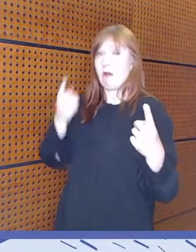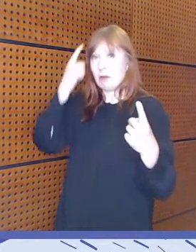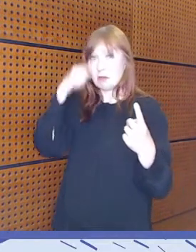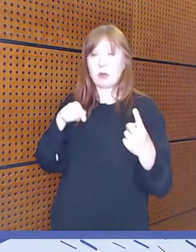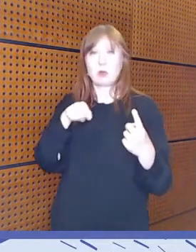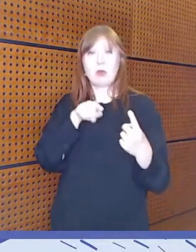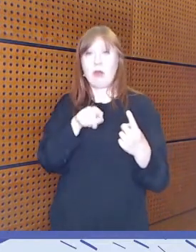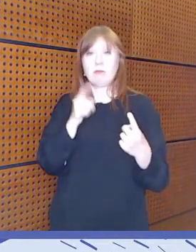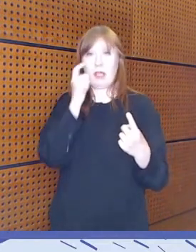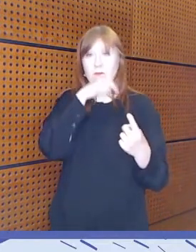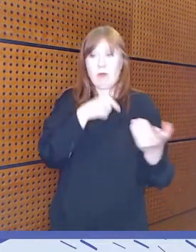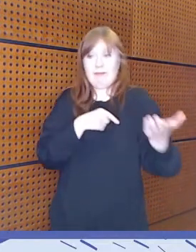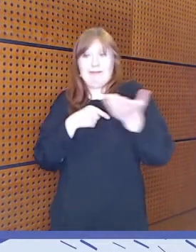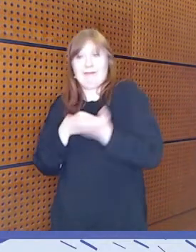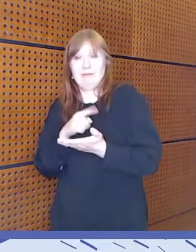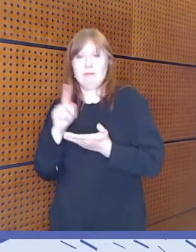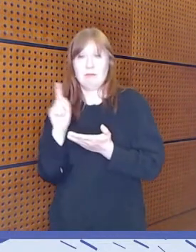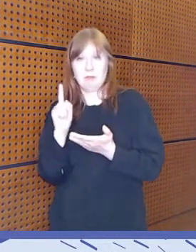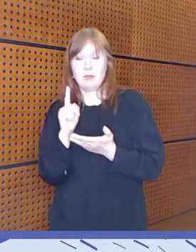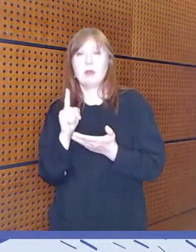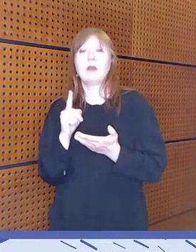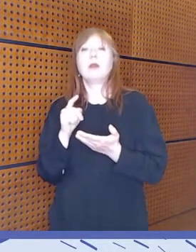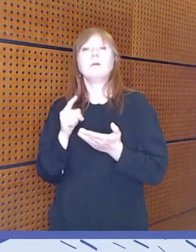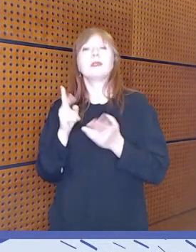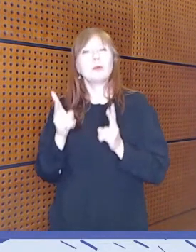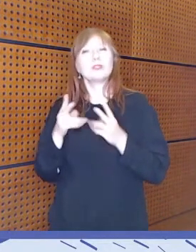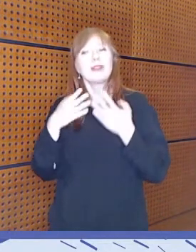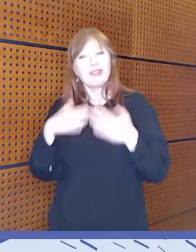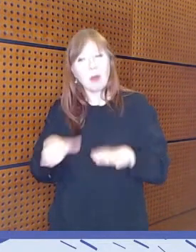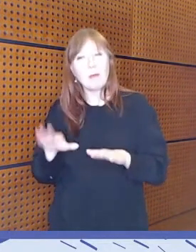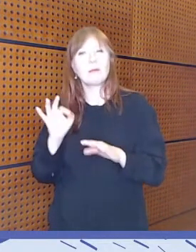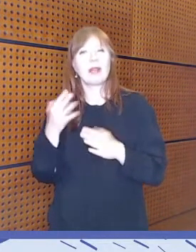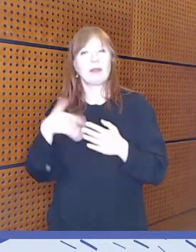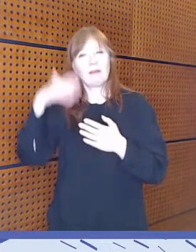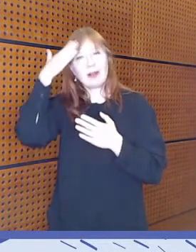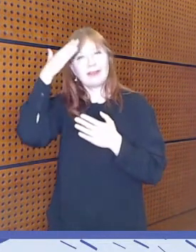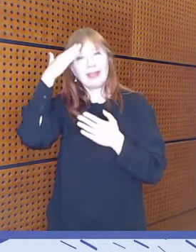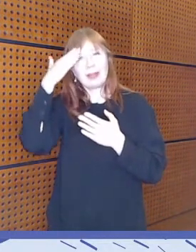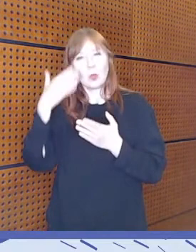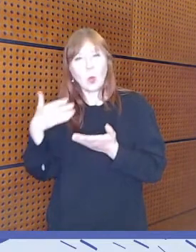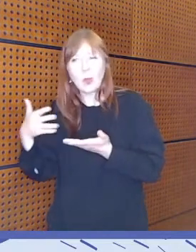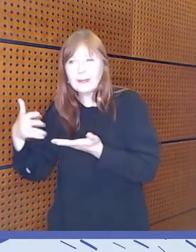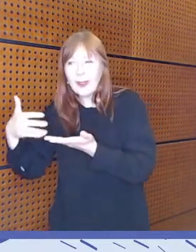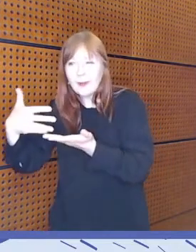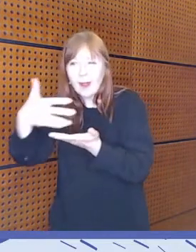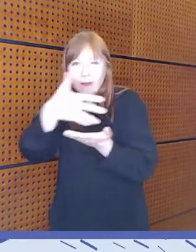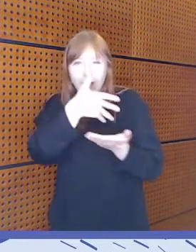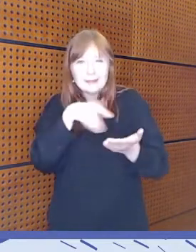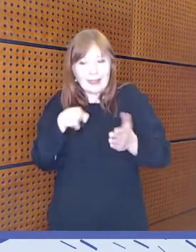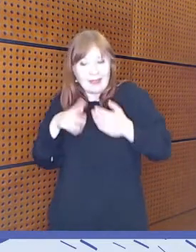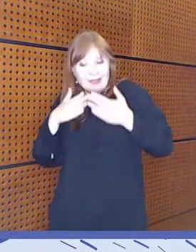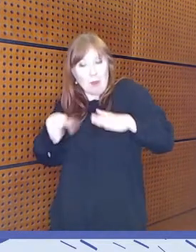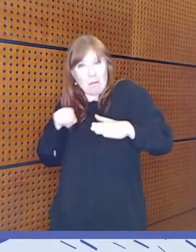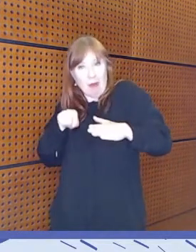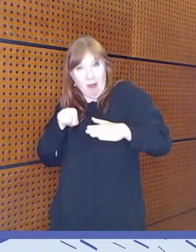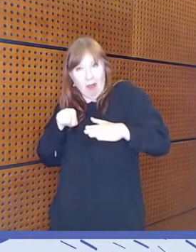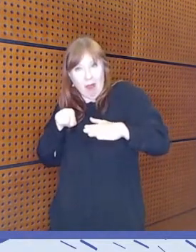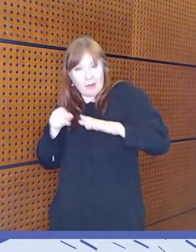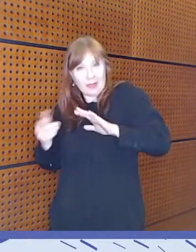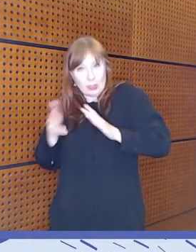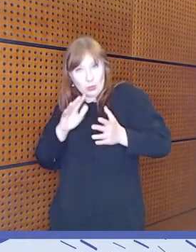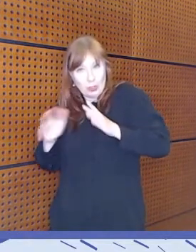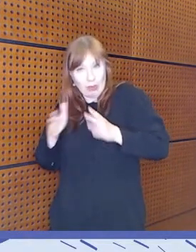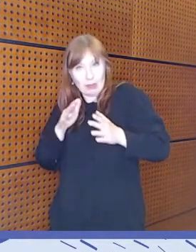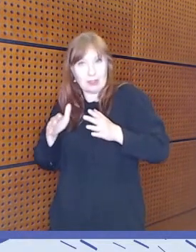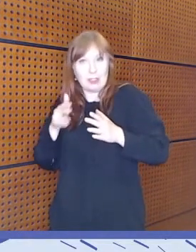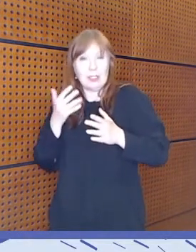toimintaa. Että pitää myös niitä kyseenalaista niitä tapoja, miten me kerätään tietoa niiltä kohderyhmiltä, koska ne on niin siellä syvällä, niin se on siellä